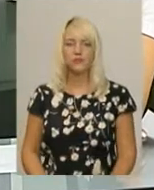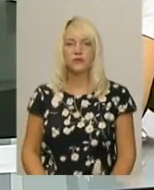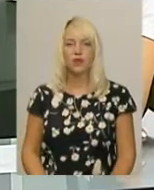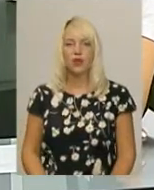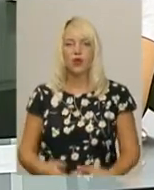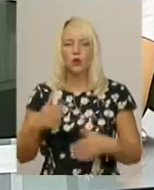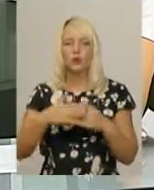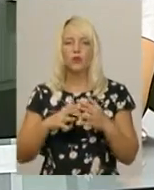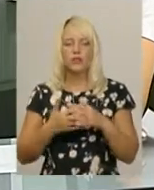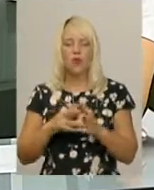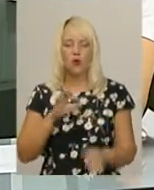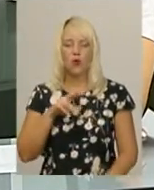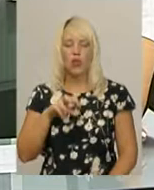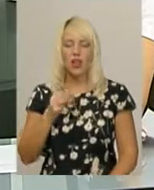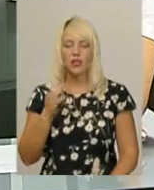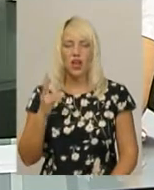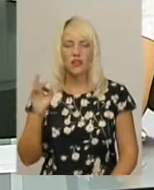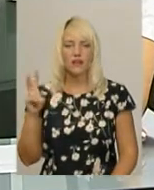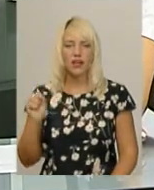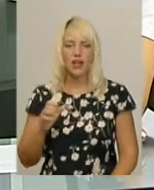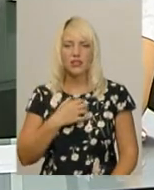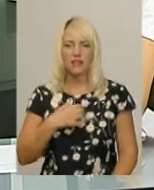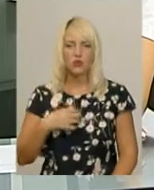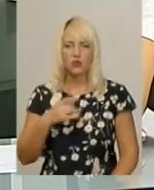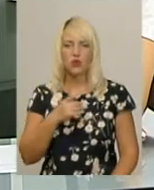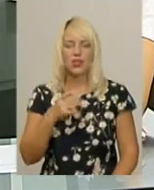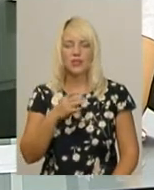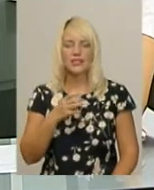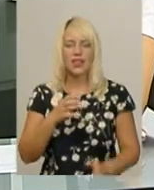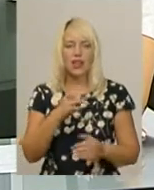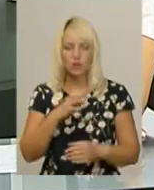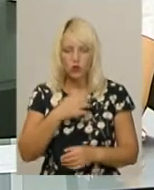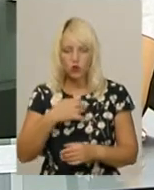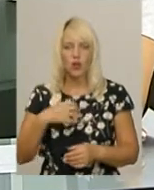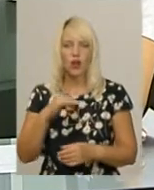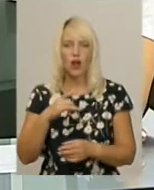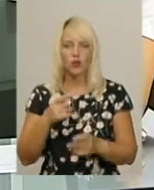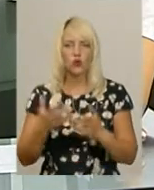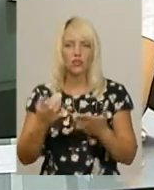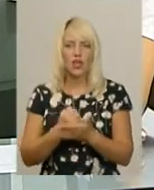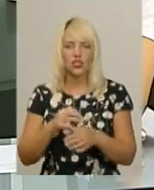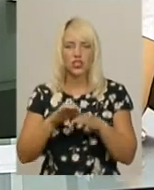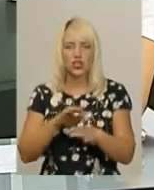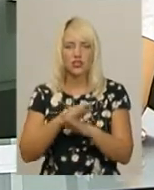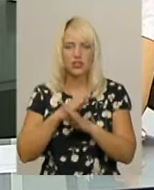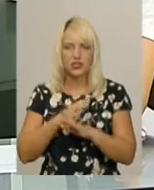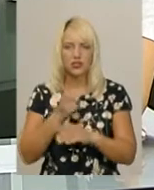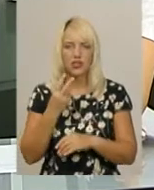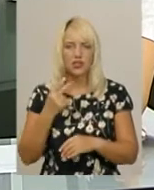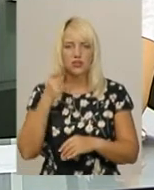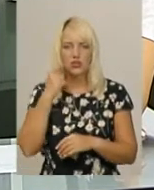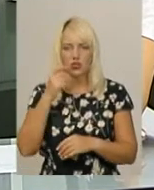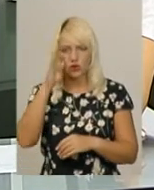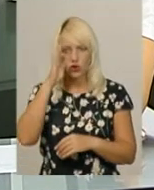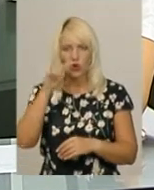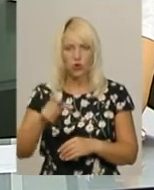Поблизу села Улашанівка Славуцького району в ставку знайшли тіло 12-річного хлопчика. Про це повідомив керівник пресслужби головного